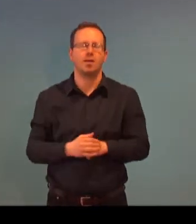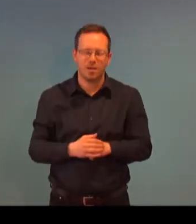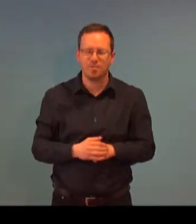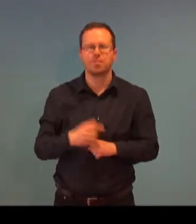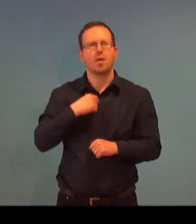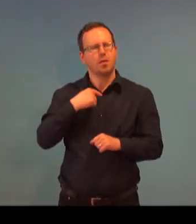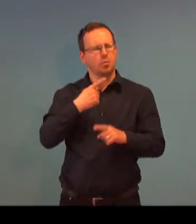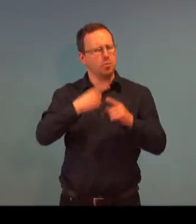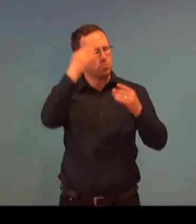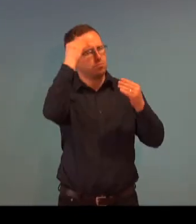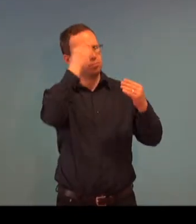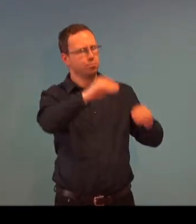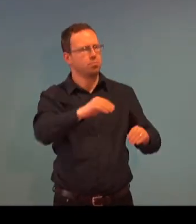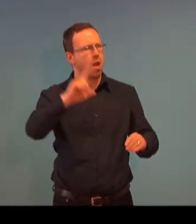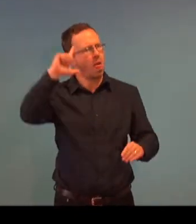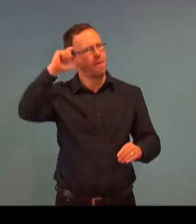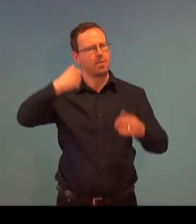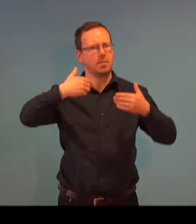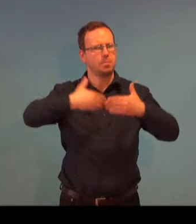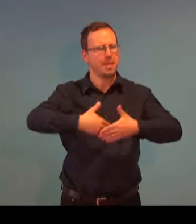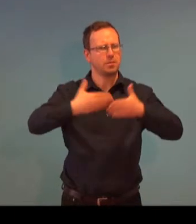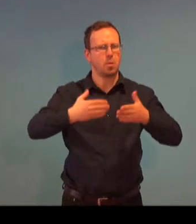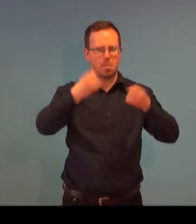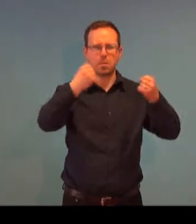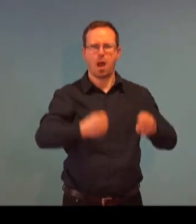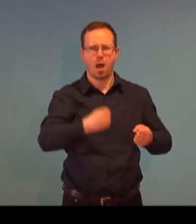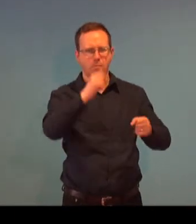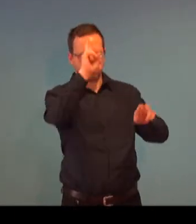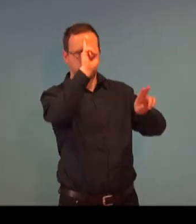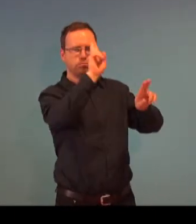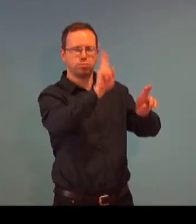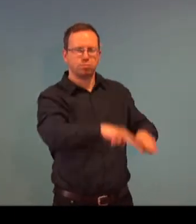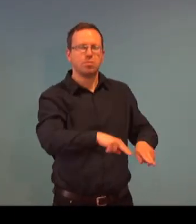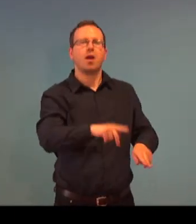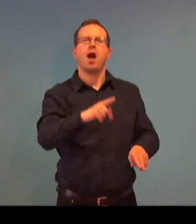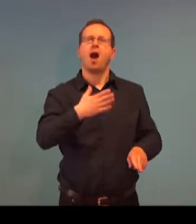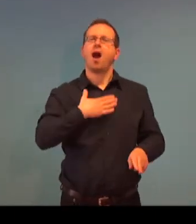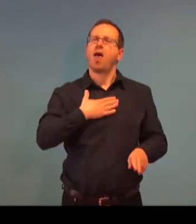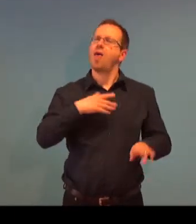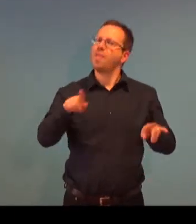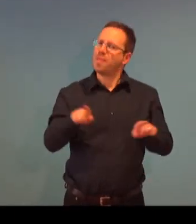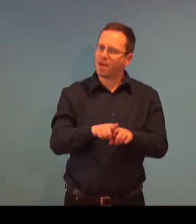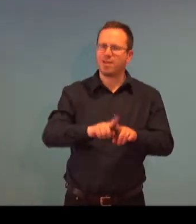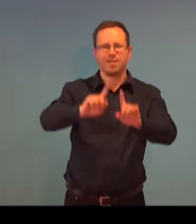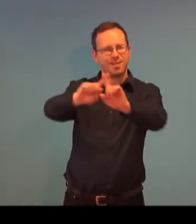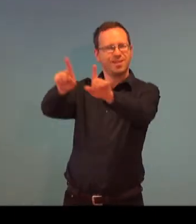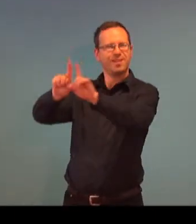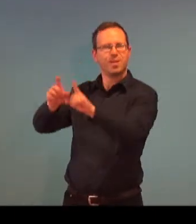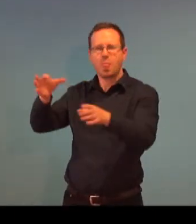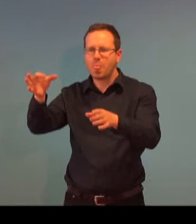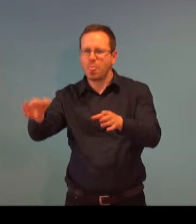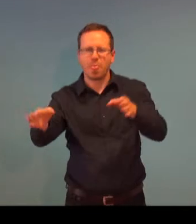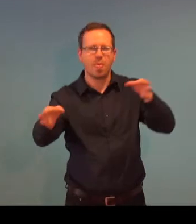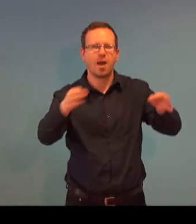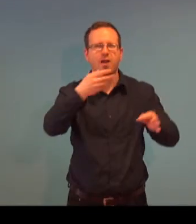nejen o Praze, nikoli z neúcty k hlavnímu městu, které je jistě měkou kultury a vzdělanosti,